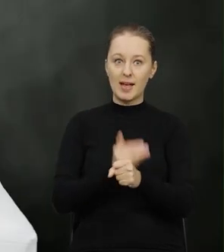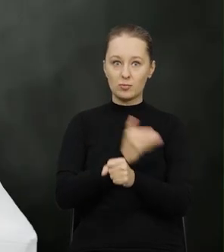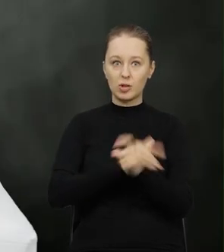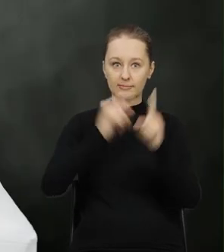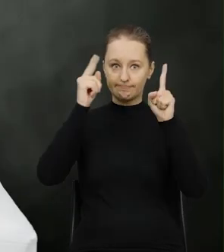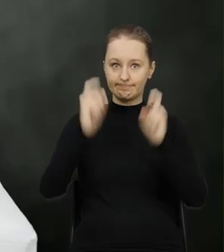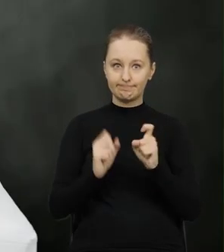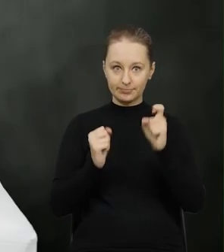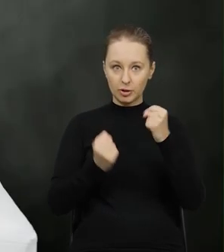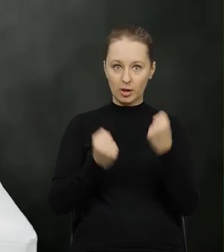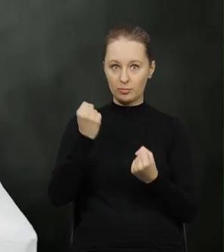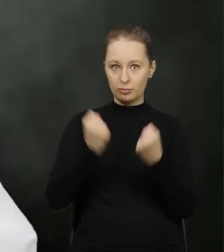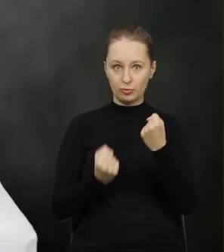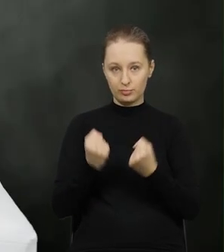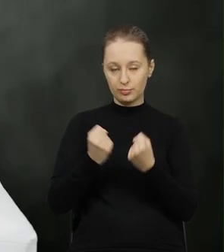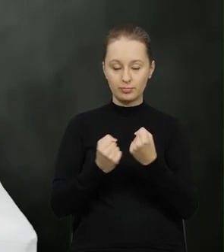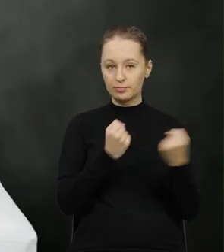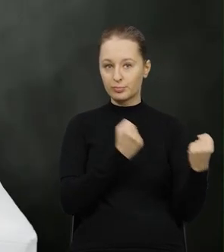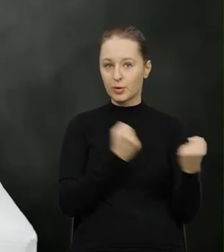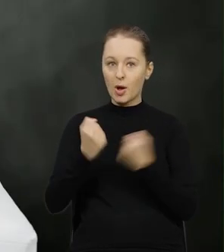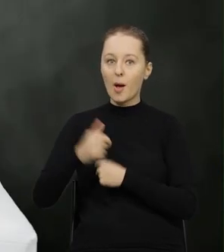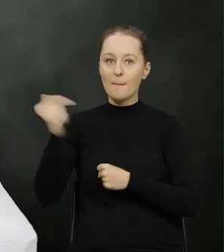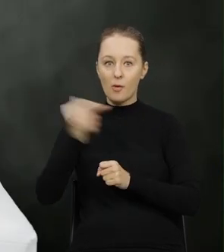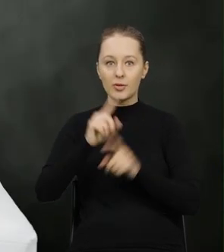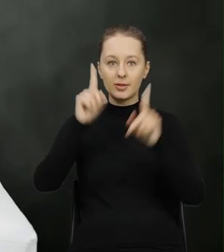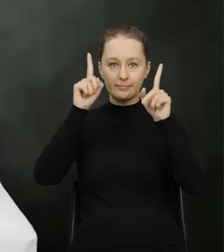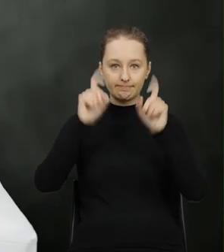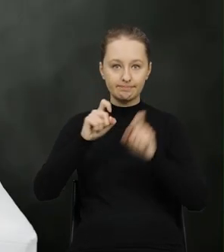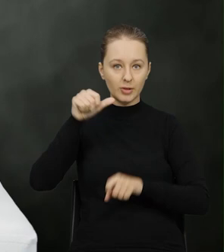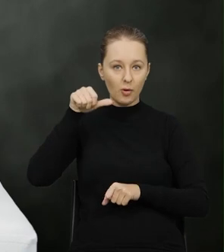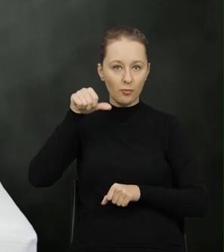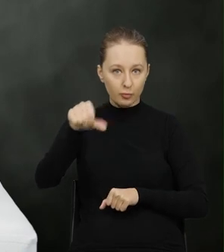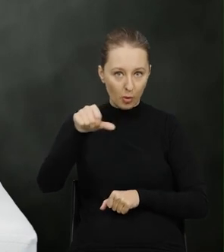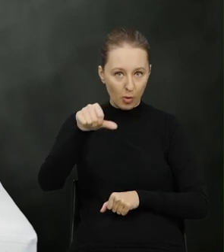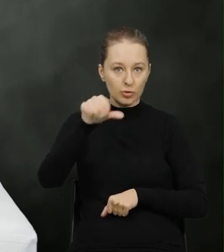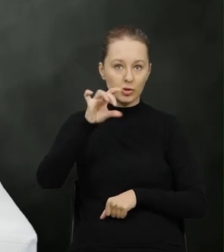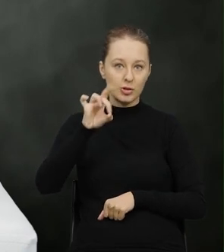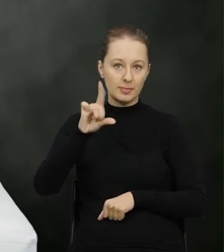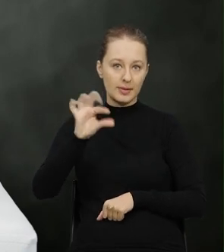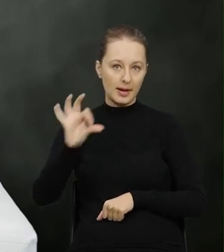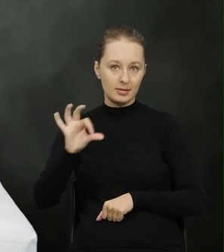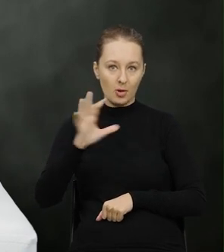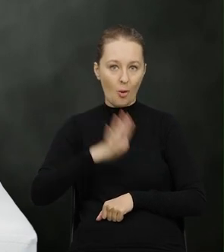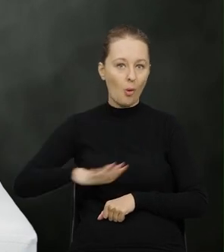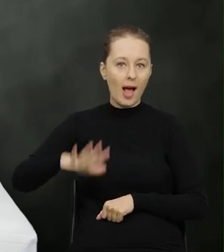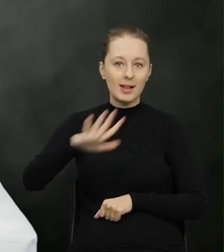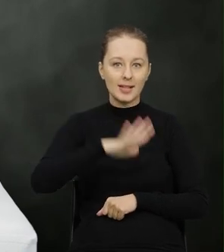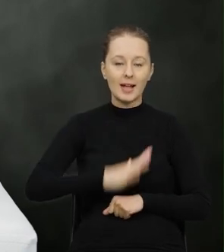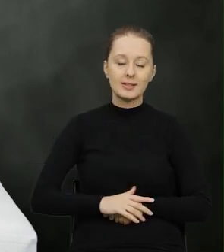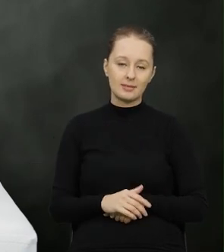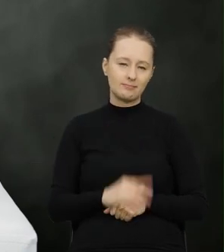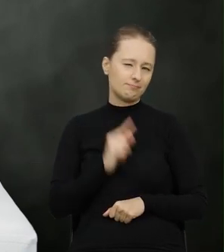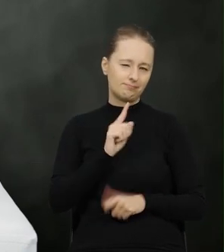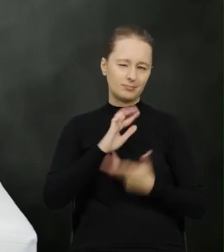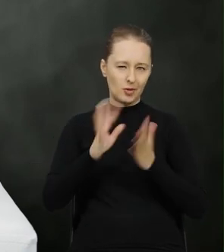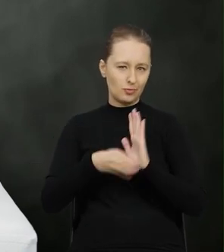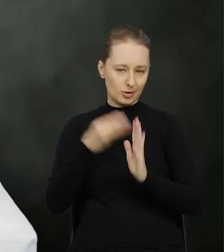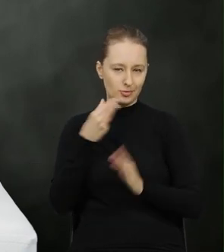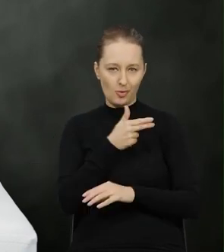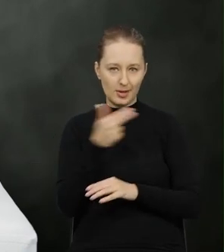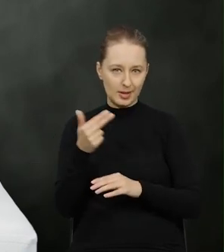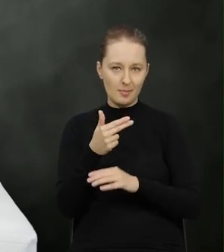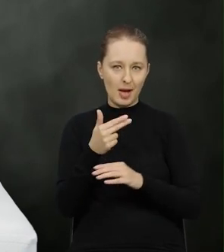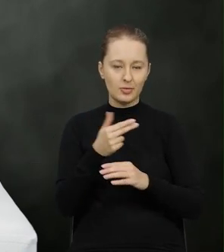rozpoczęciem przewozu powinien uruchomić lokalizator. To tyle, jeśli chodzi o